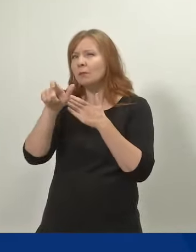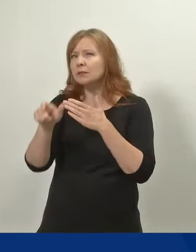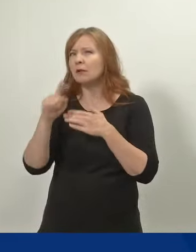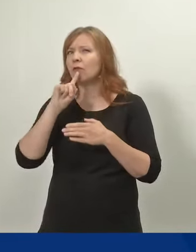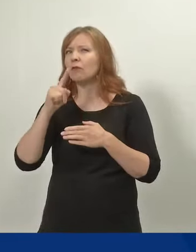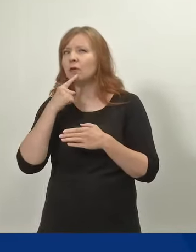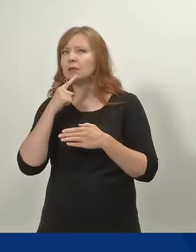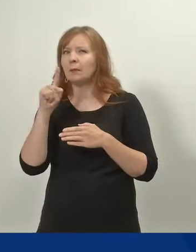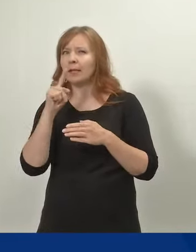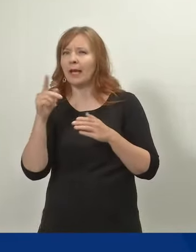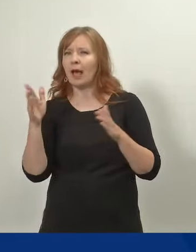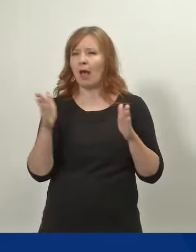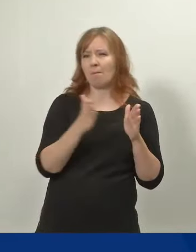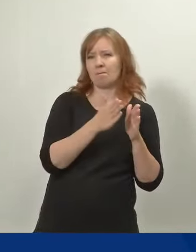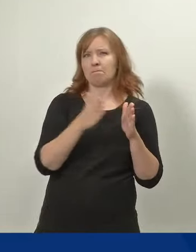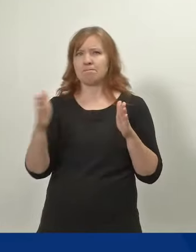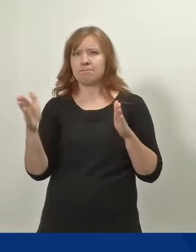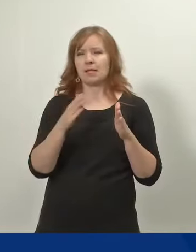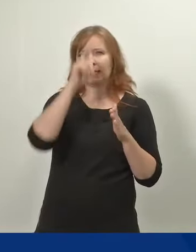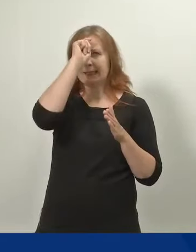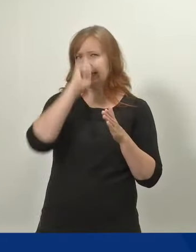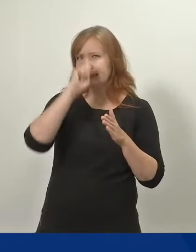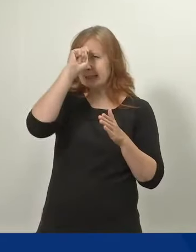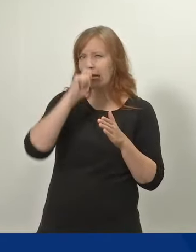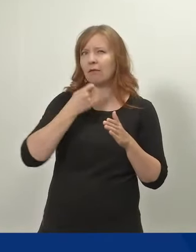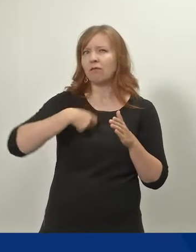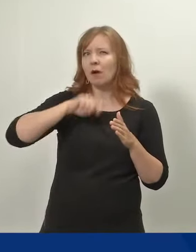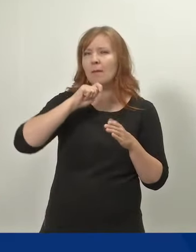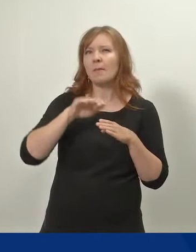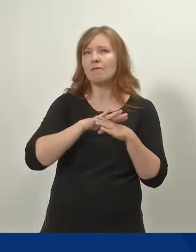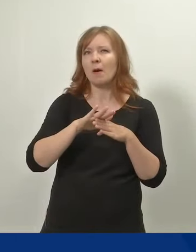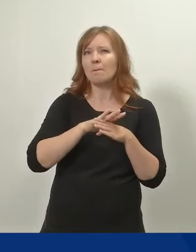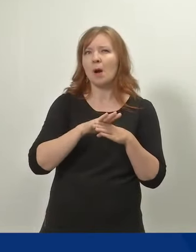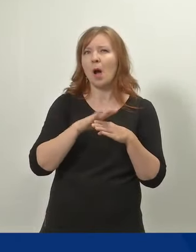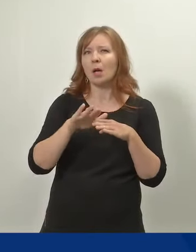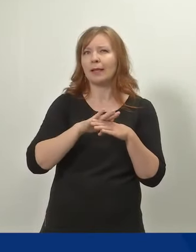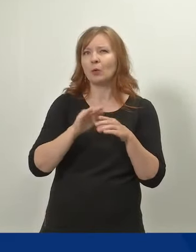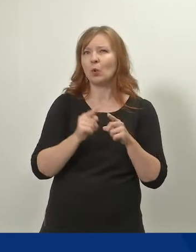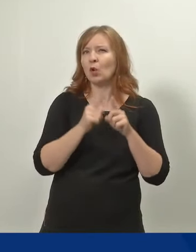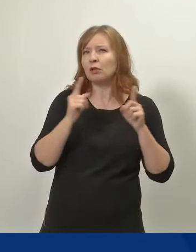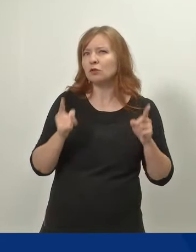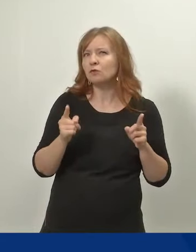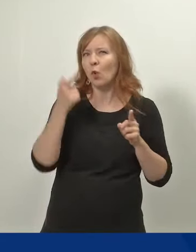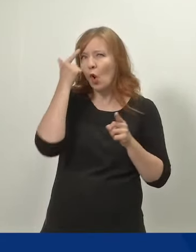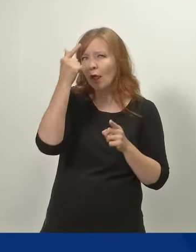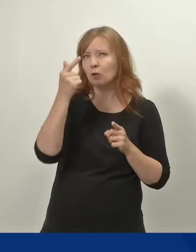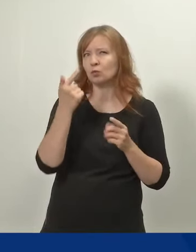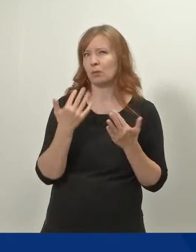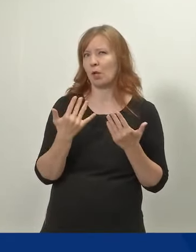se haarukoidu isien vanhempainvapaiden käytön kasvun oletus tässä taustalla.